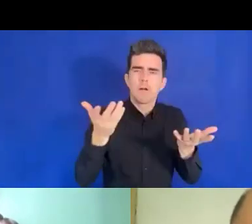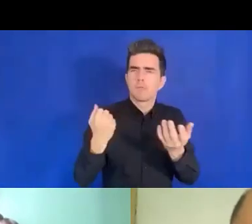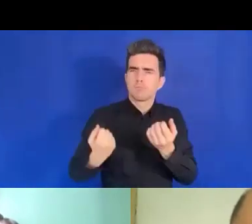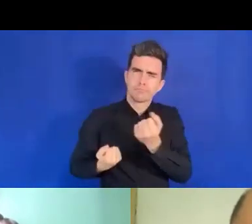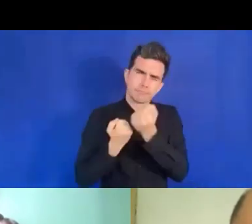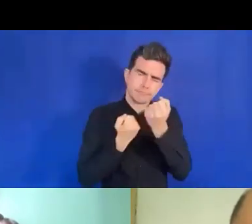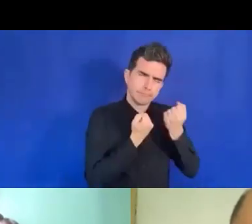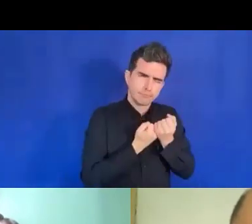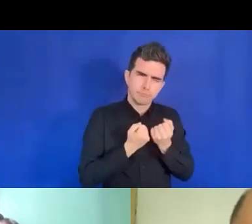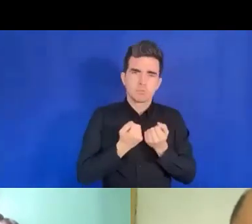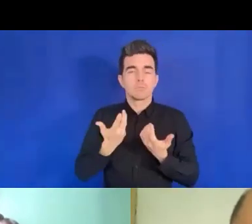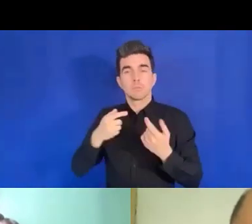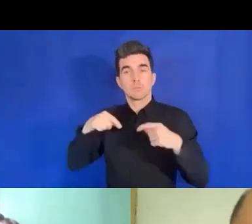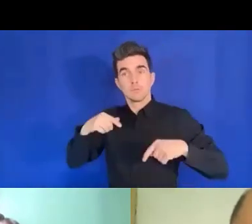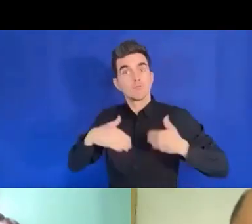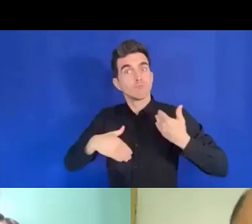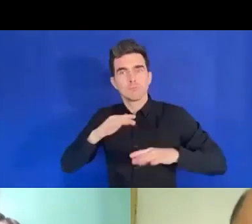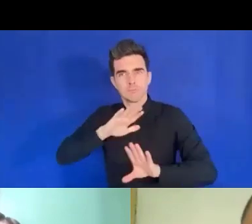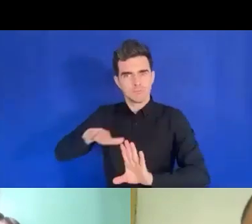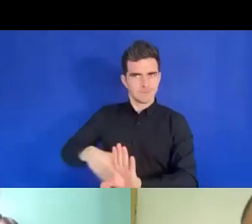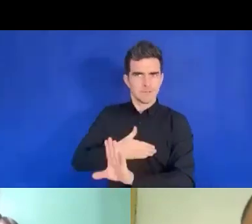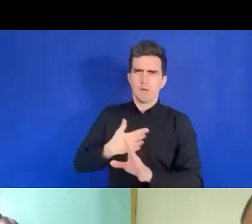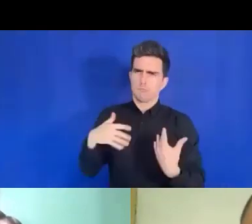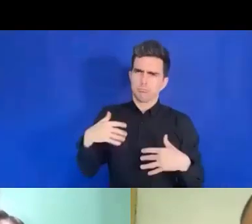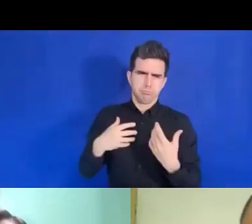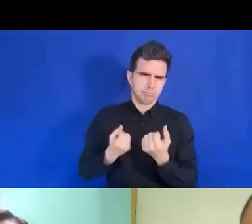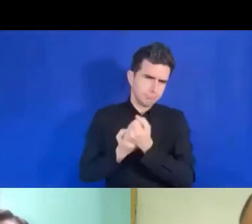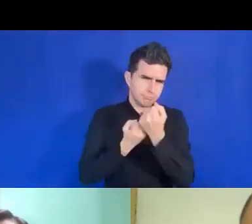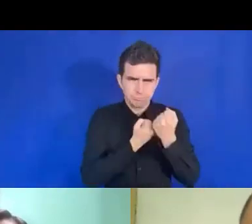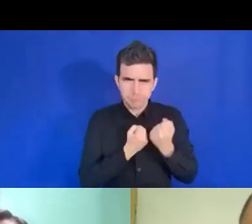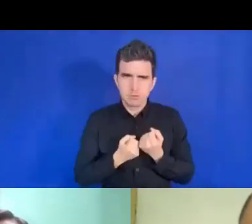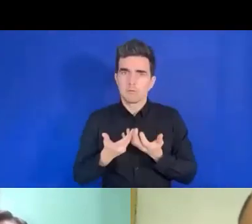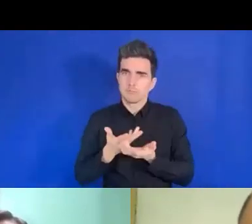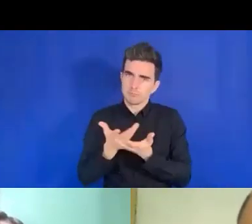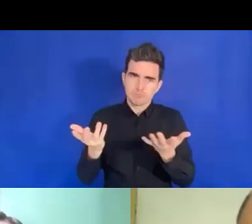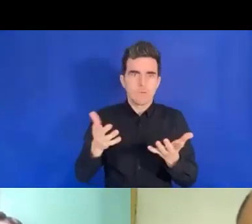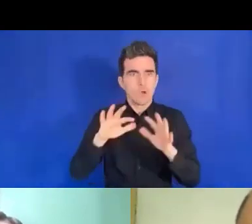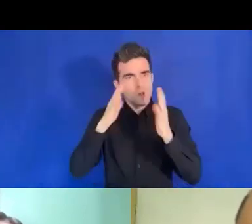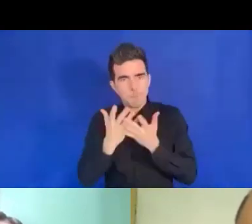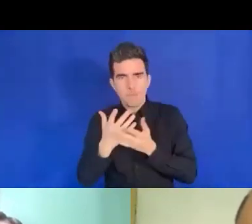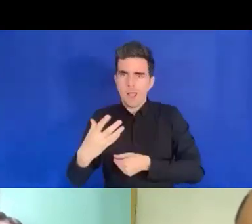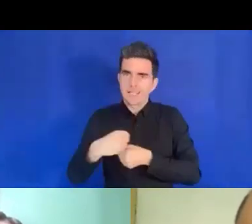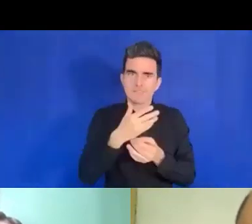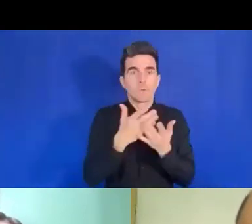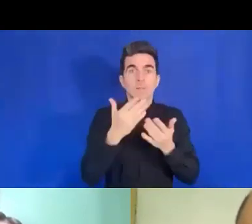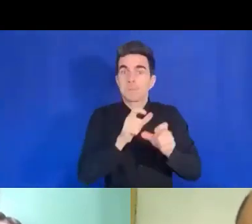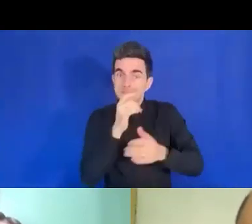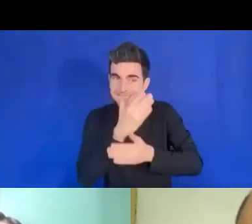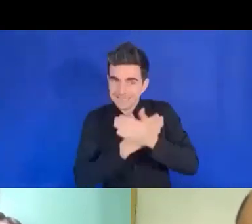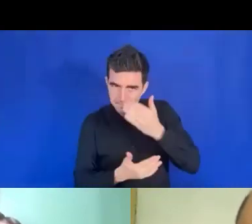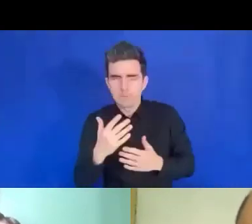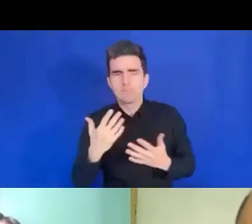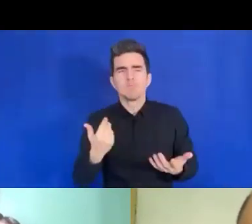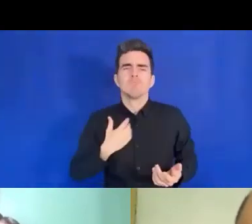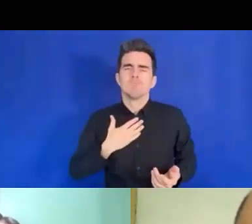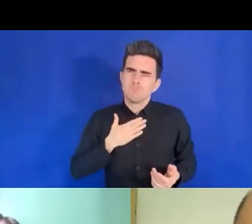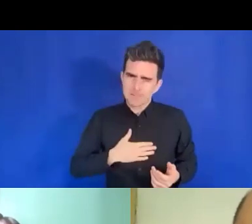organiser cette réunion. J'aimerais également